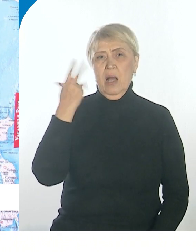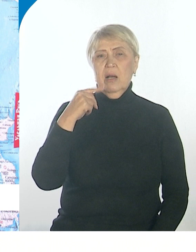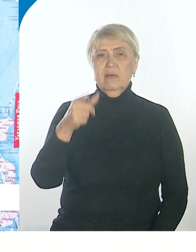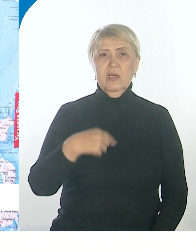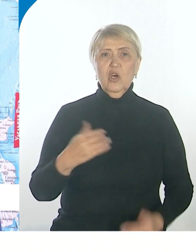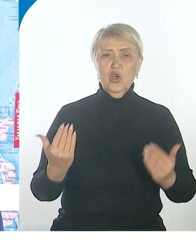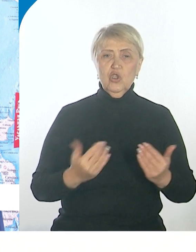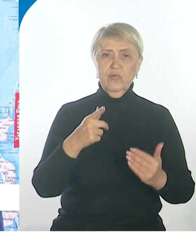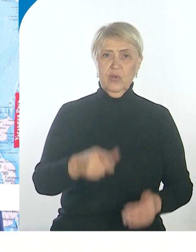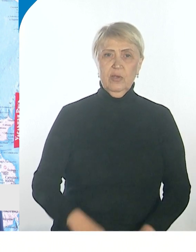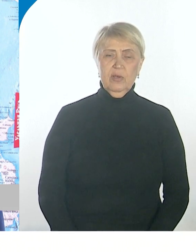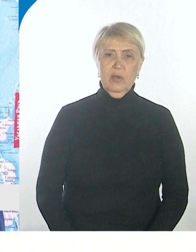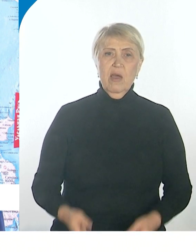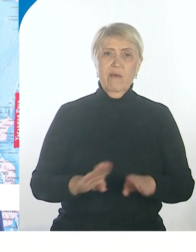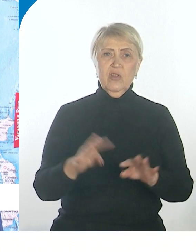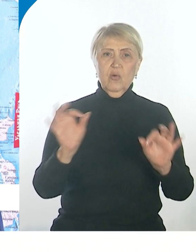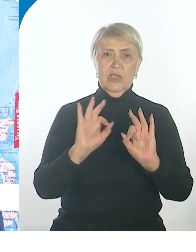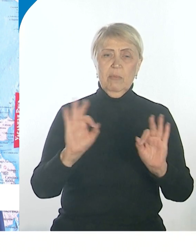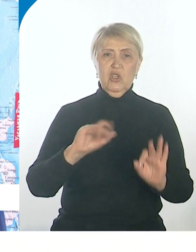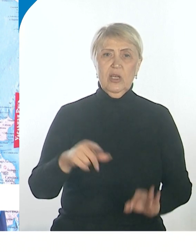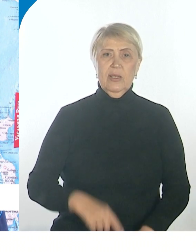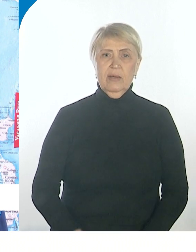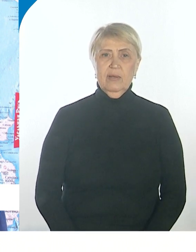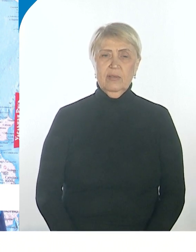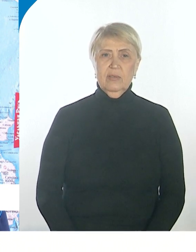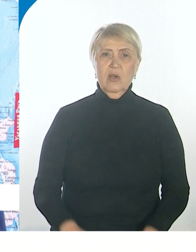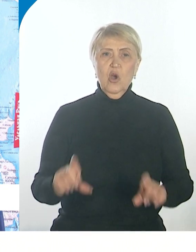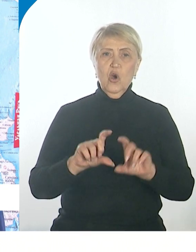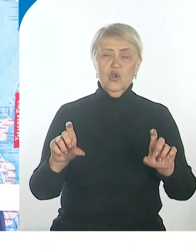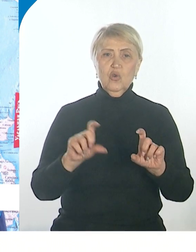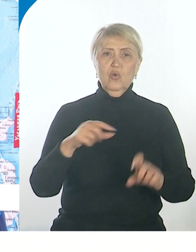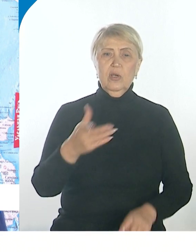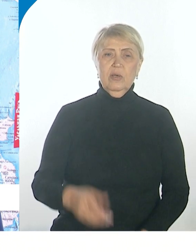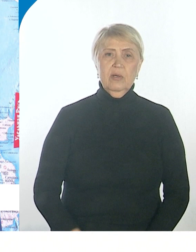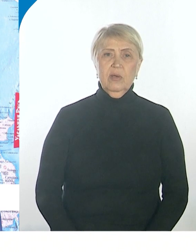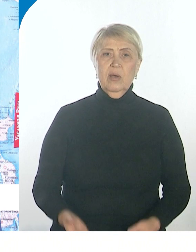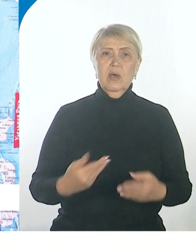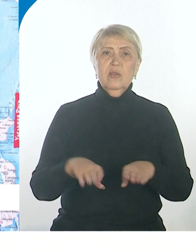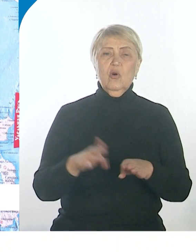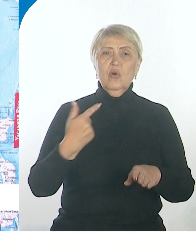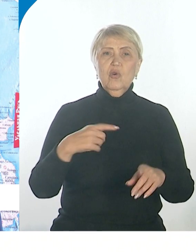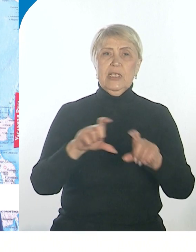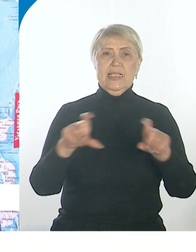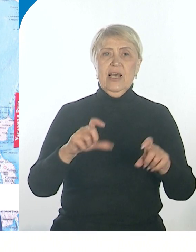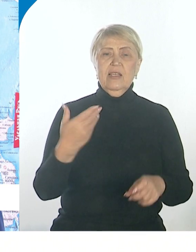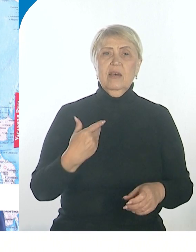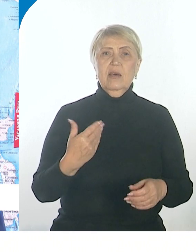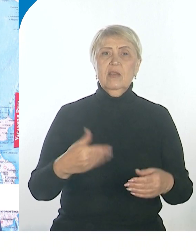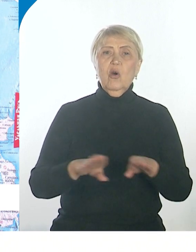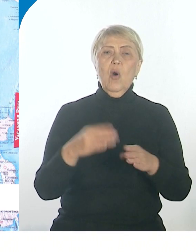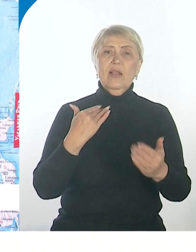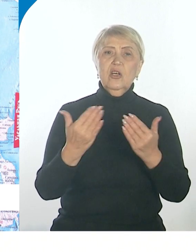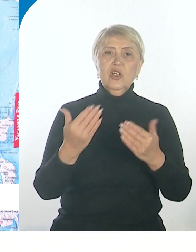Живут в такой замечательной школе, лицее. Такое здание, такое отношение, такие